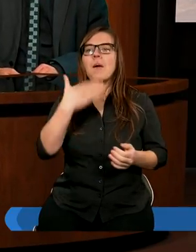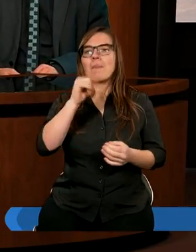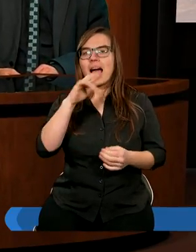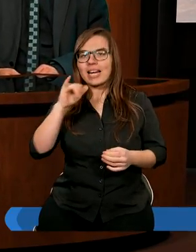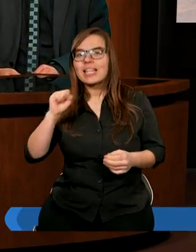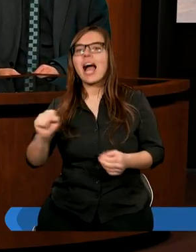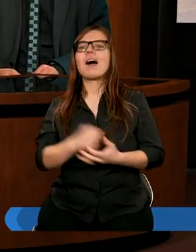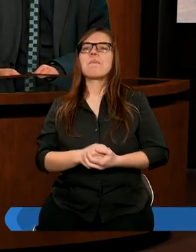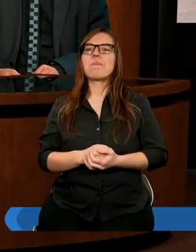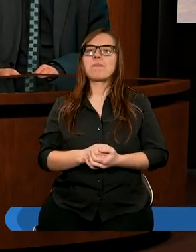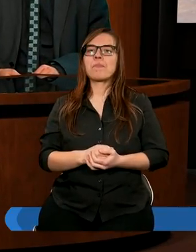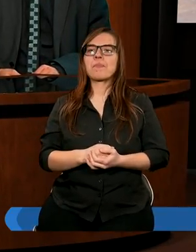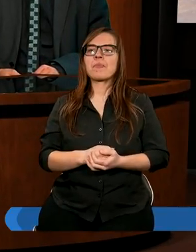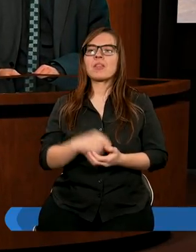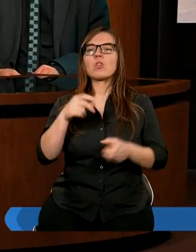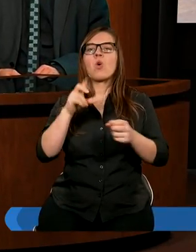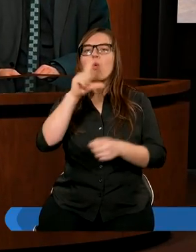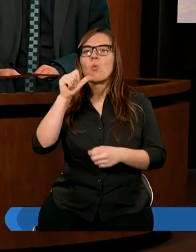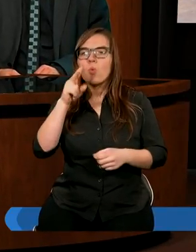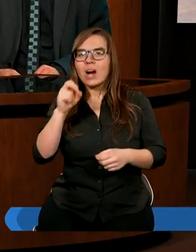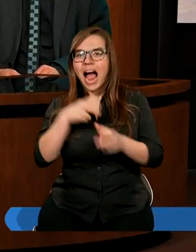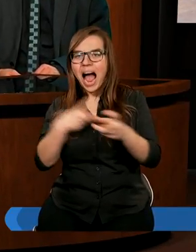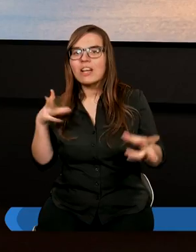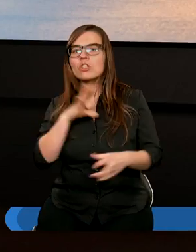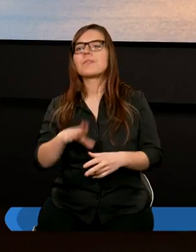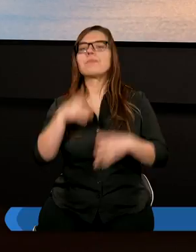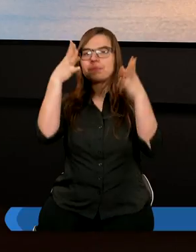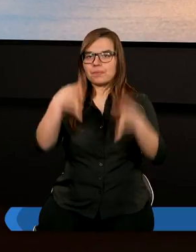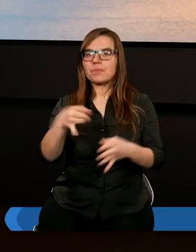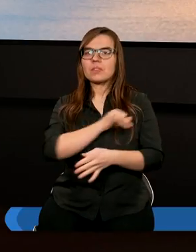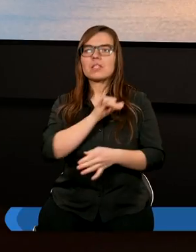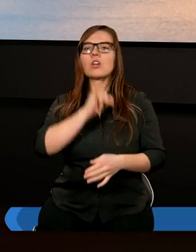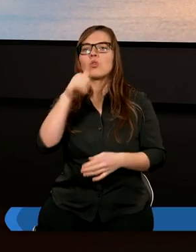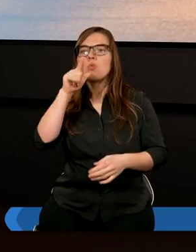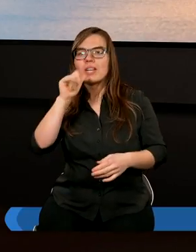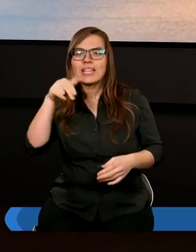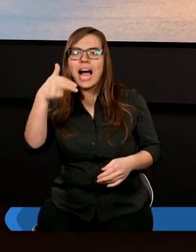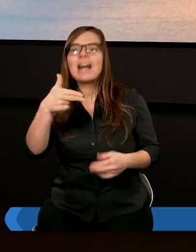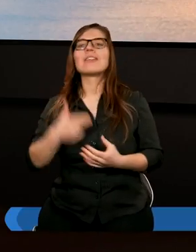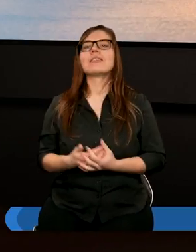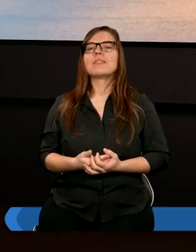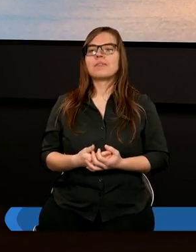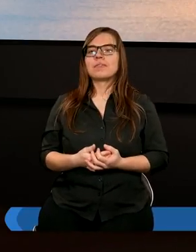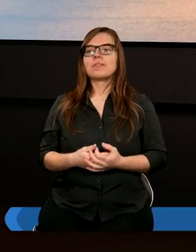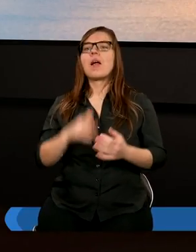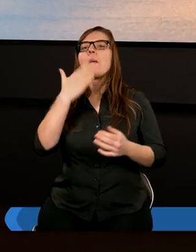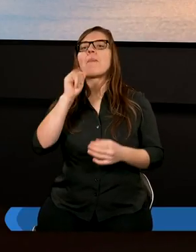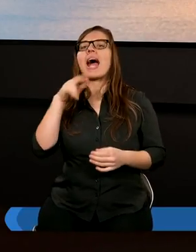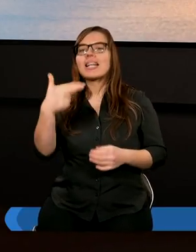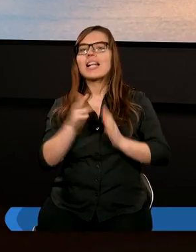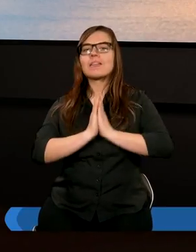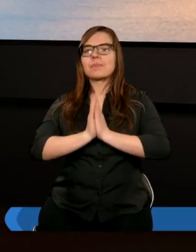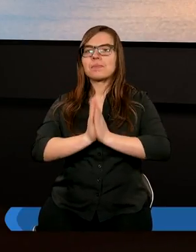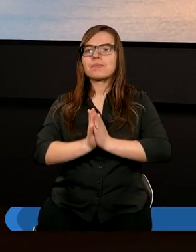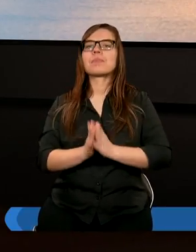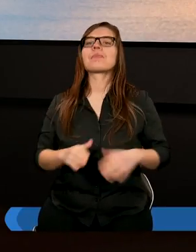Maria i Łukasz. Ja mam na imię Julian. Marię poproszę